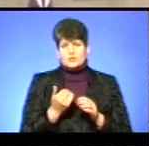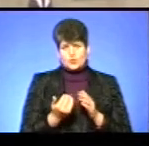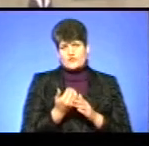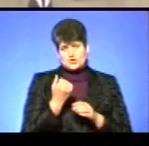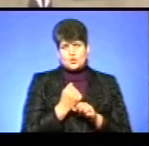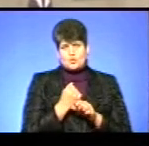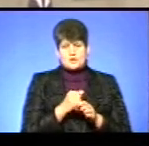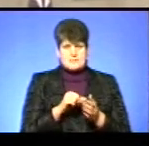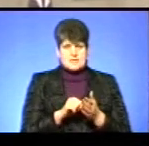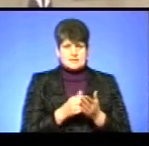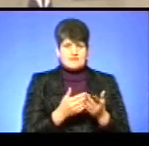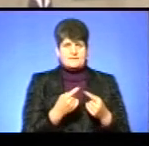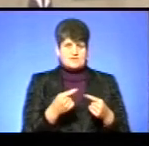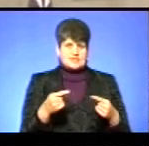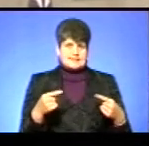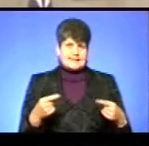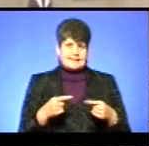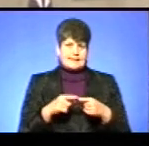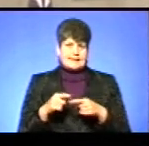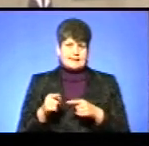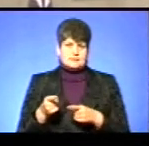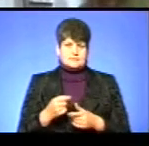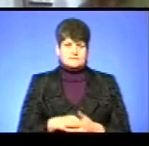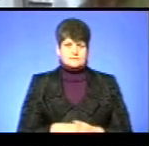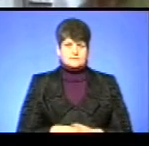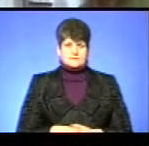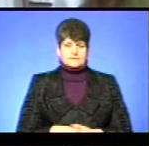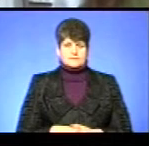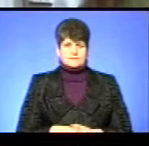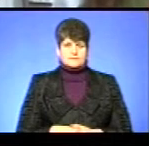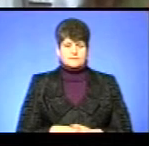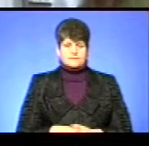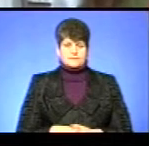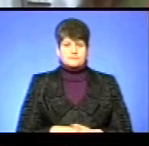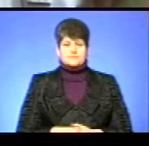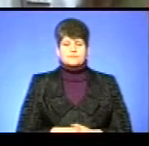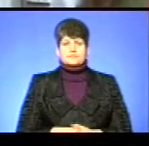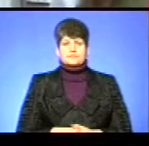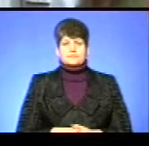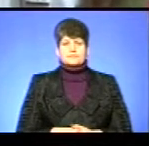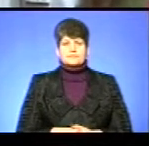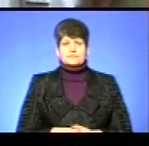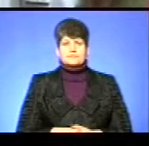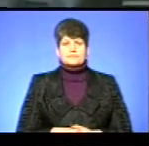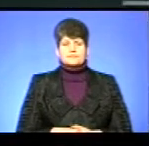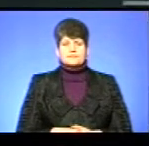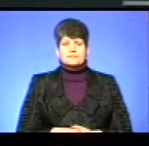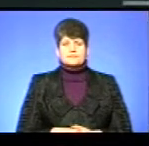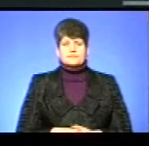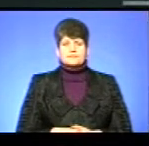представлені в різних техніках старовини. Богдан Боденшук, Оксана Галіяш, новини.